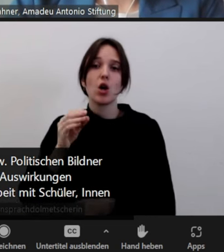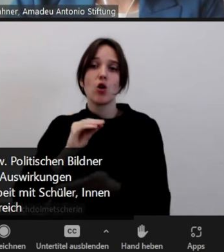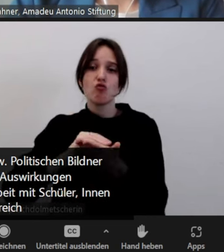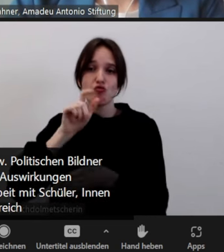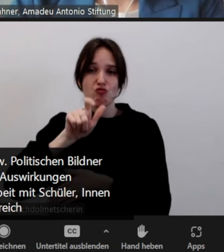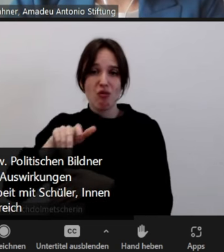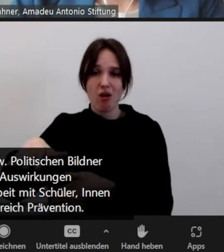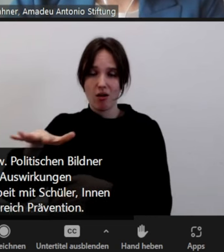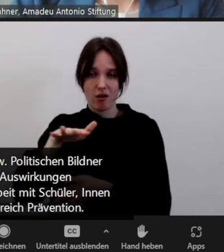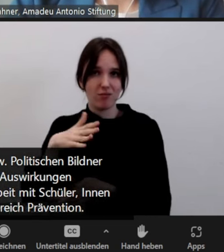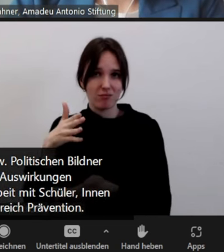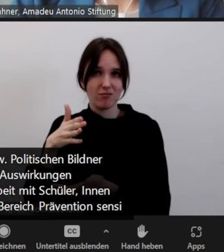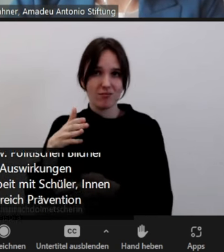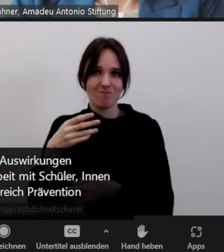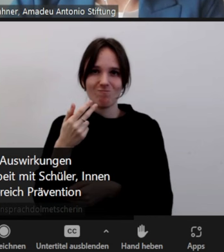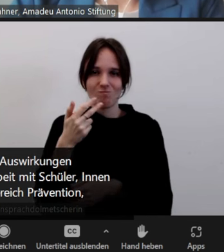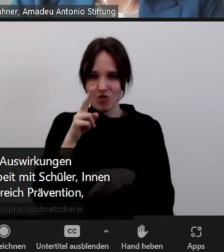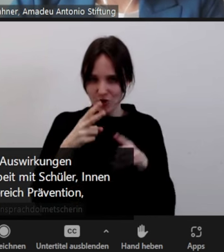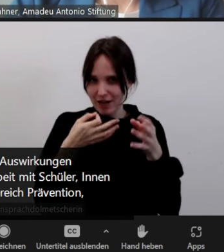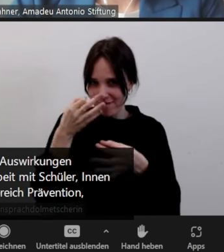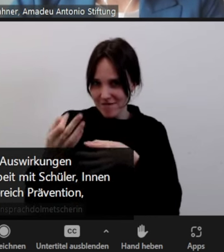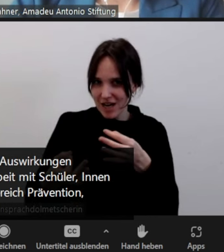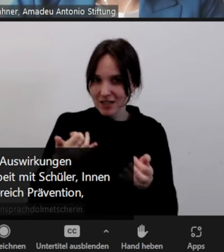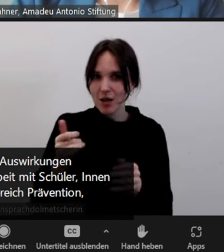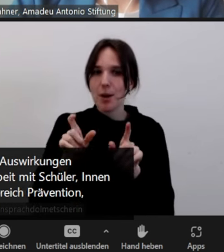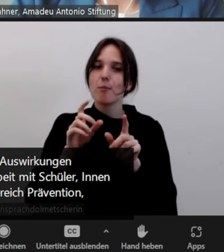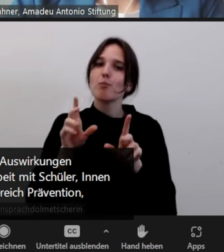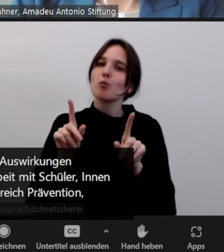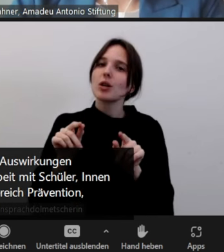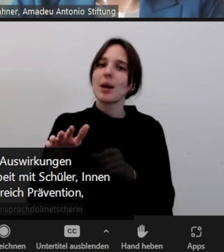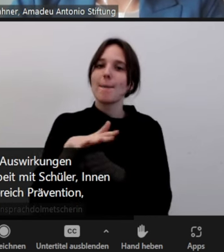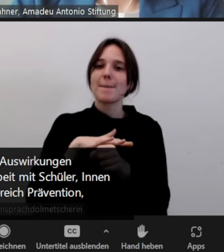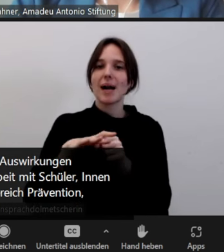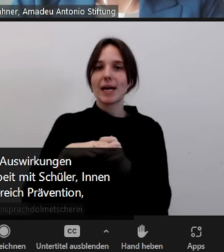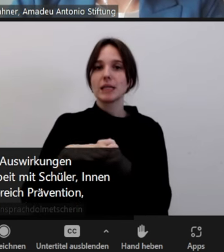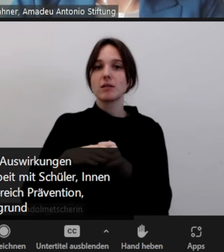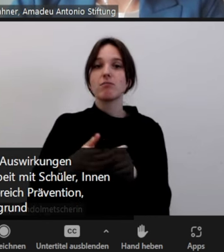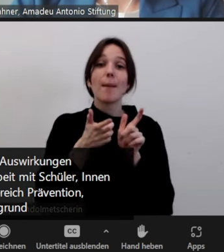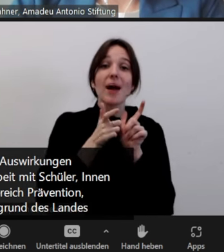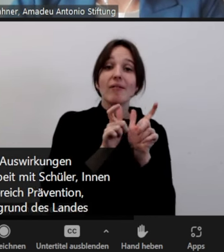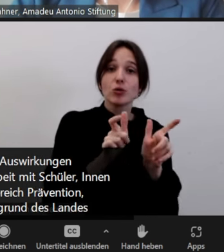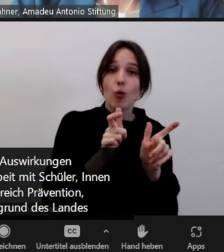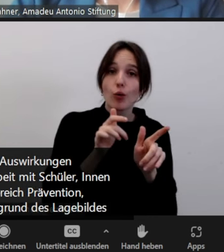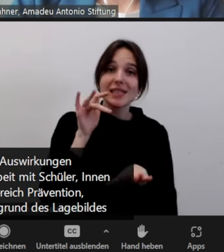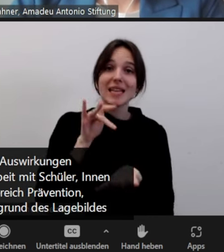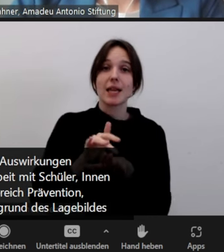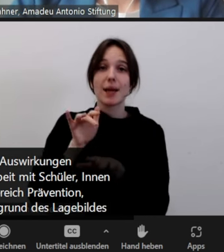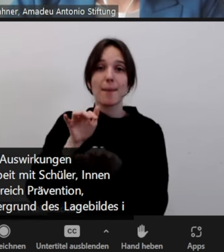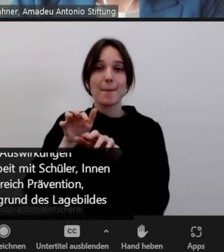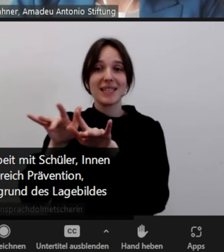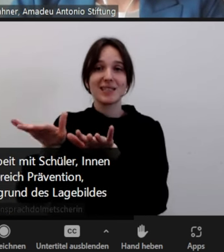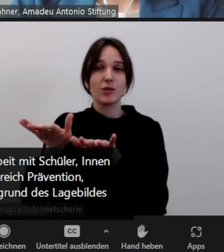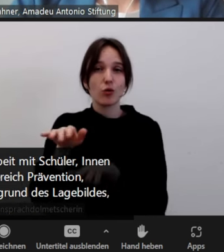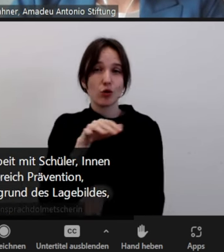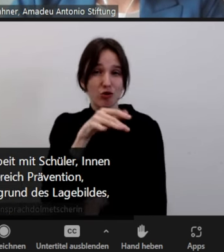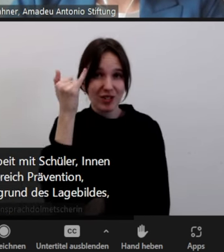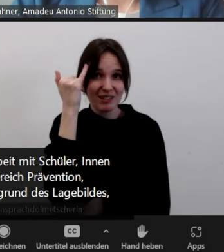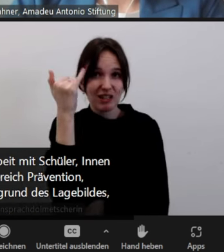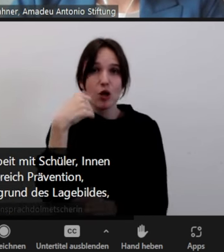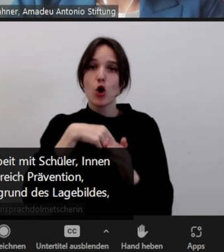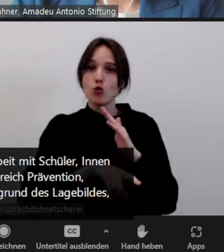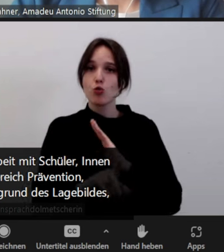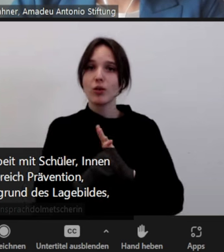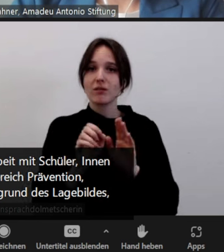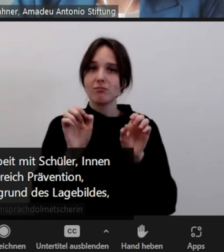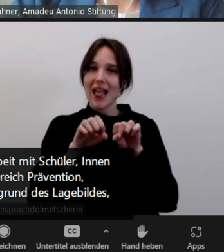Prävention, Sensibilisierung, habt ihr da jetzt vor dem Hintergrund des Lagebildes Ideen oder auch jetzt aus der